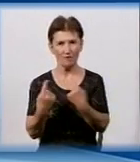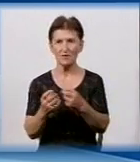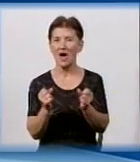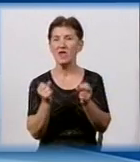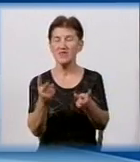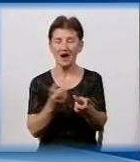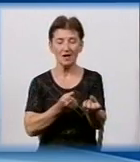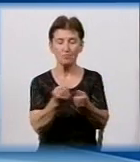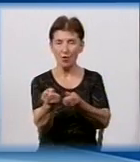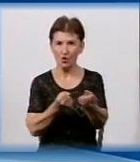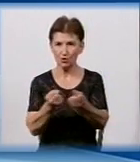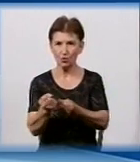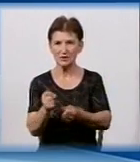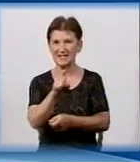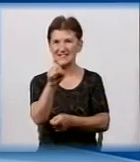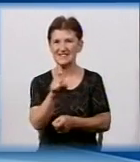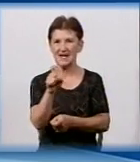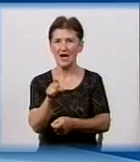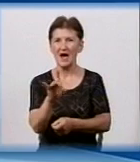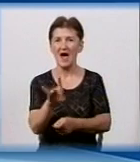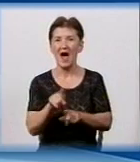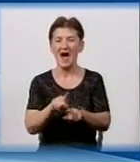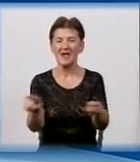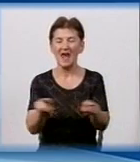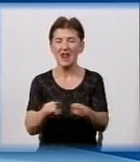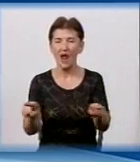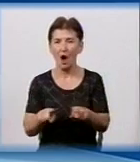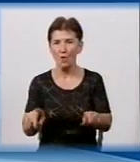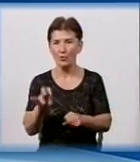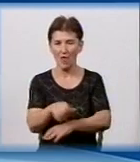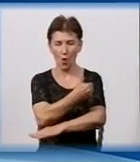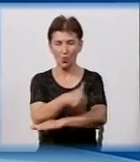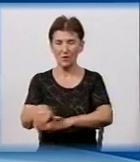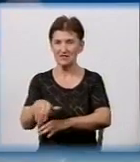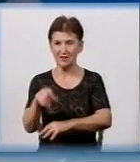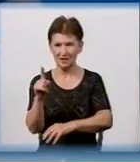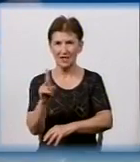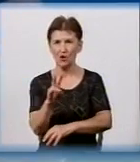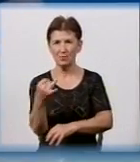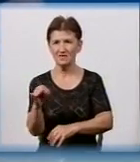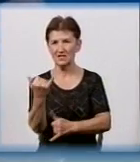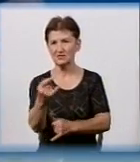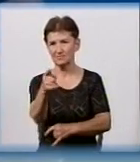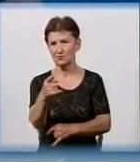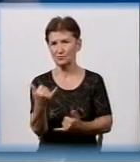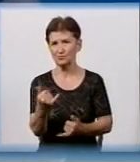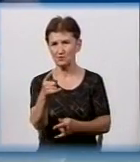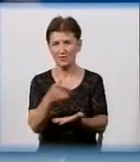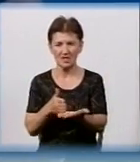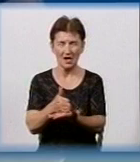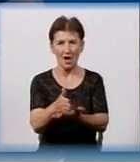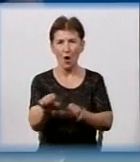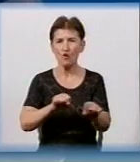боротися із рекламою наркотиків на вулицях Кропивницького. І у нас в студії Роман Комісаренко – координатор